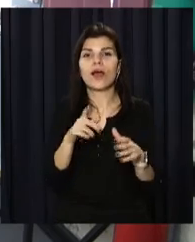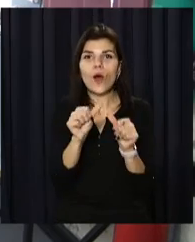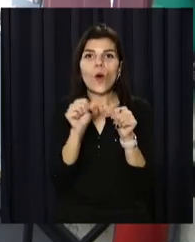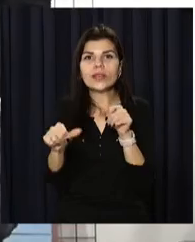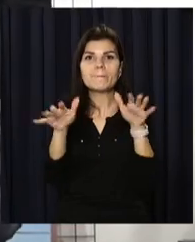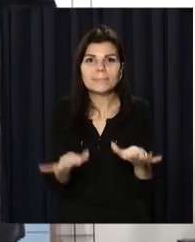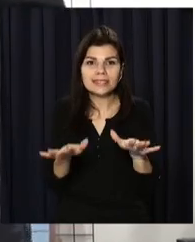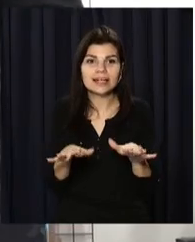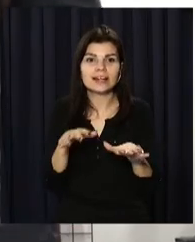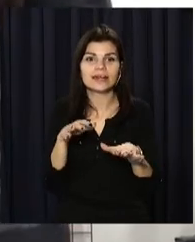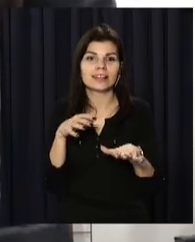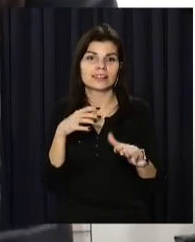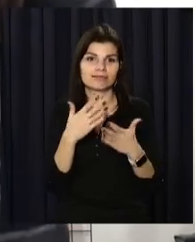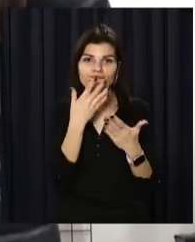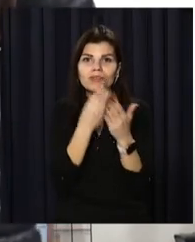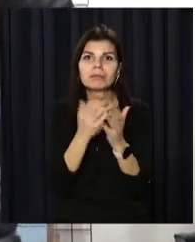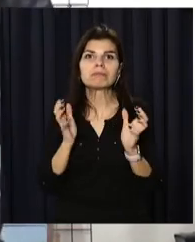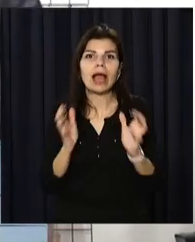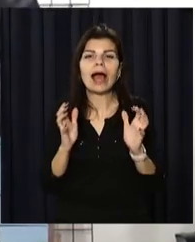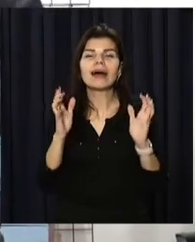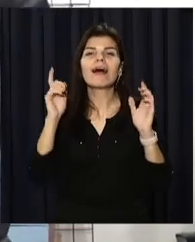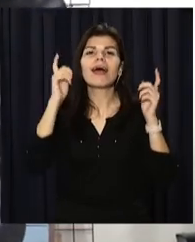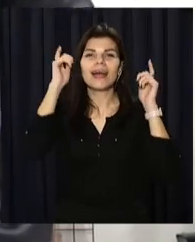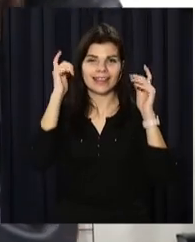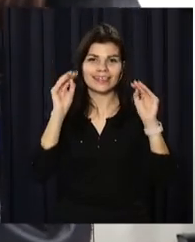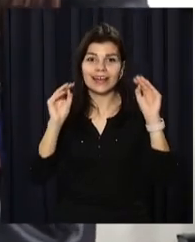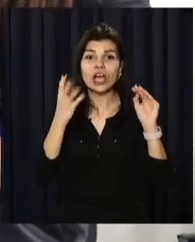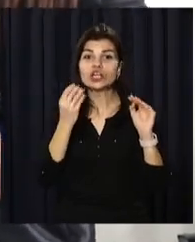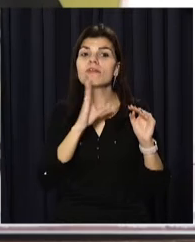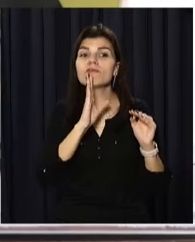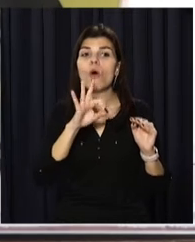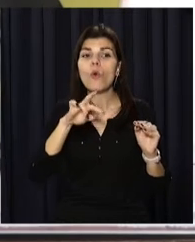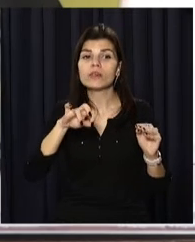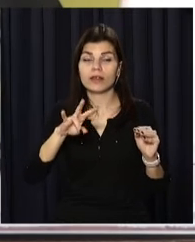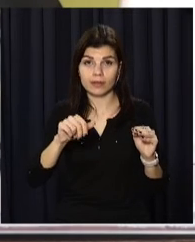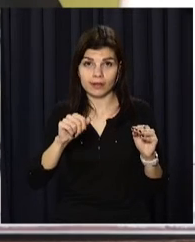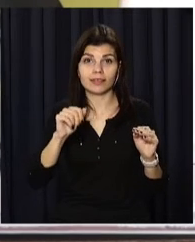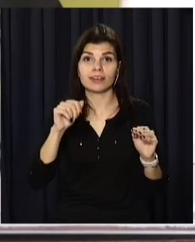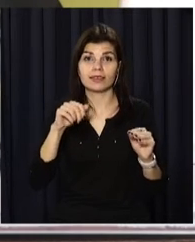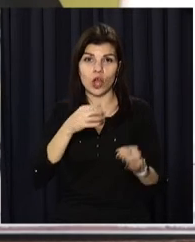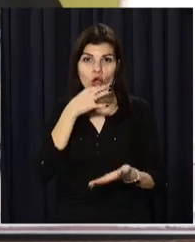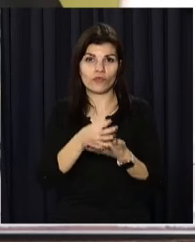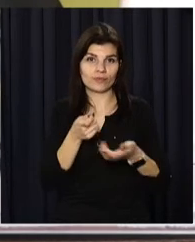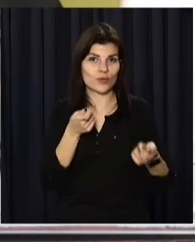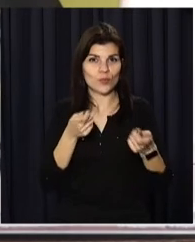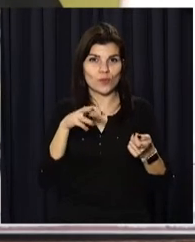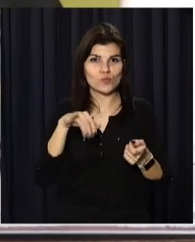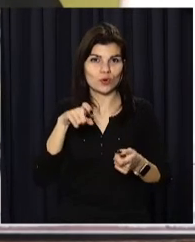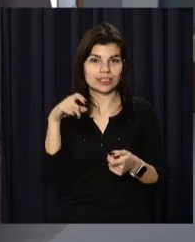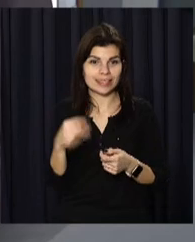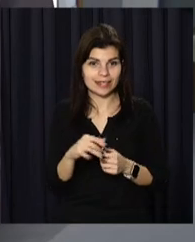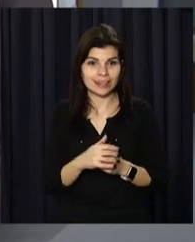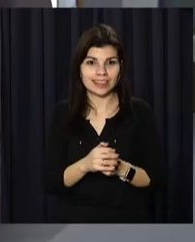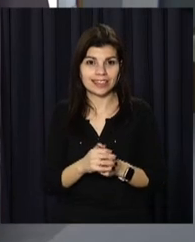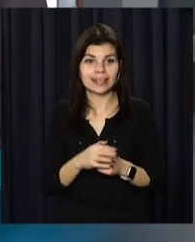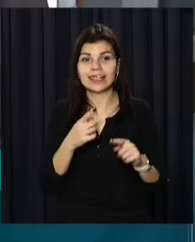окреме місце. Левову частину свого скарбу з минувщини передала пані Олена, яка тепер керує музеєм дитинства. Ця лялька,